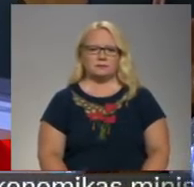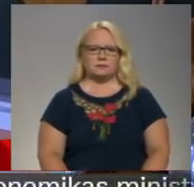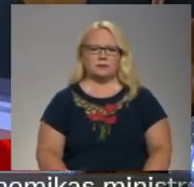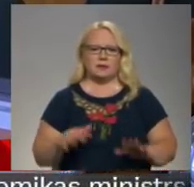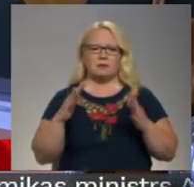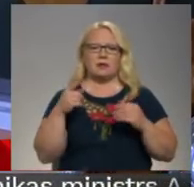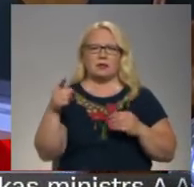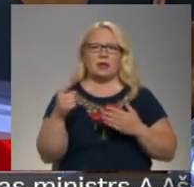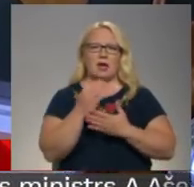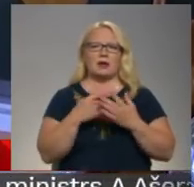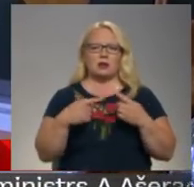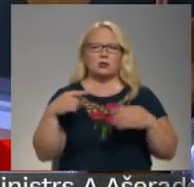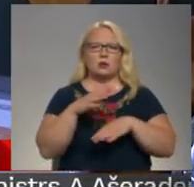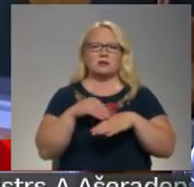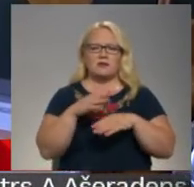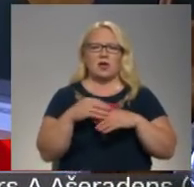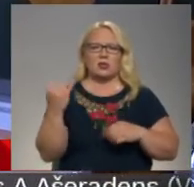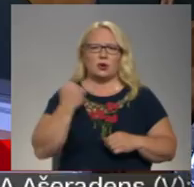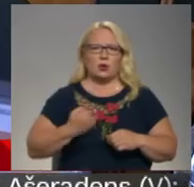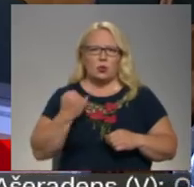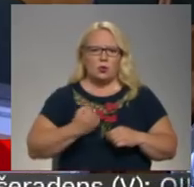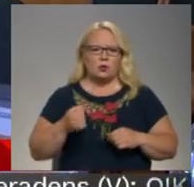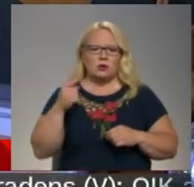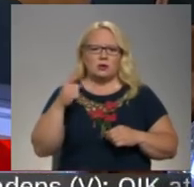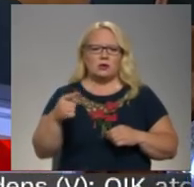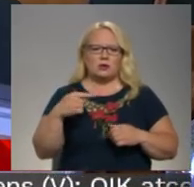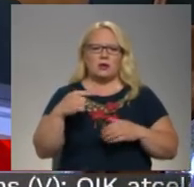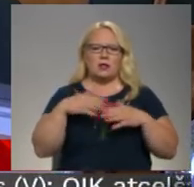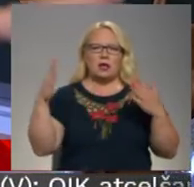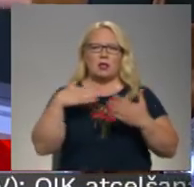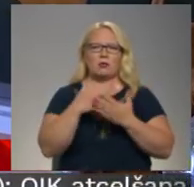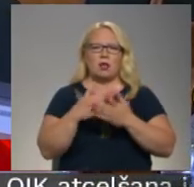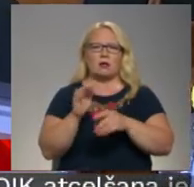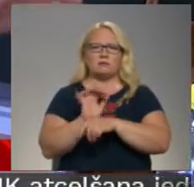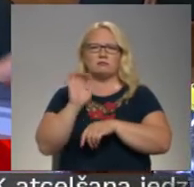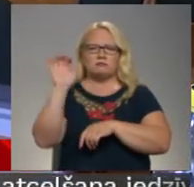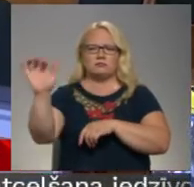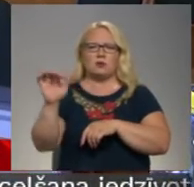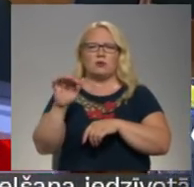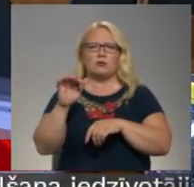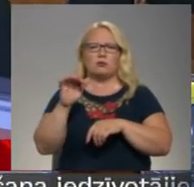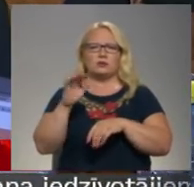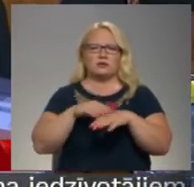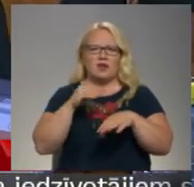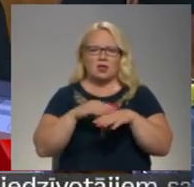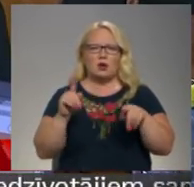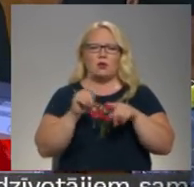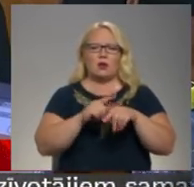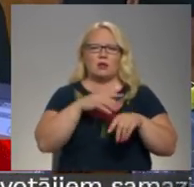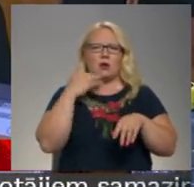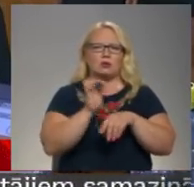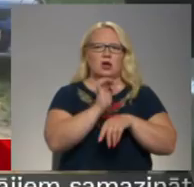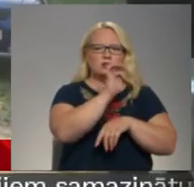tie resursi, ko Zviedri pieprasīja labs, ka viss ir vieta daļa aizgrūt uz Zviedriju un arī uz dienritu valstīm, jo tur arī Latija un